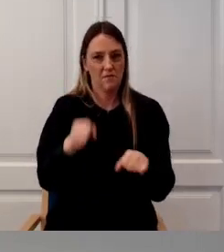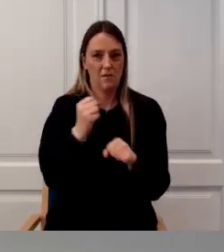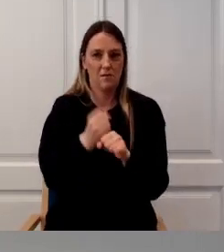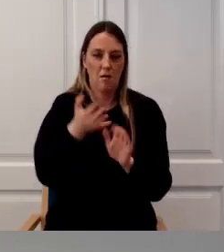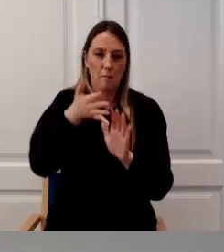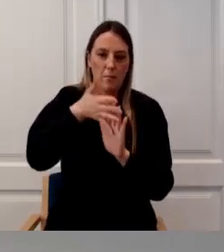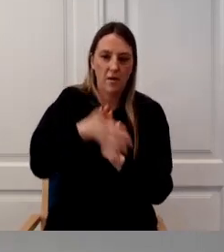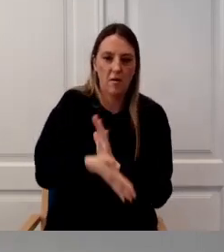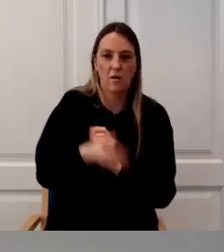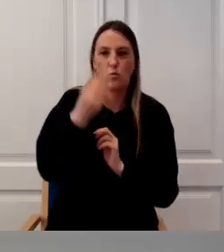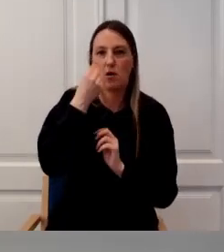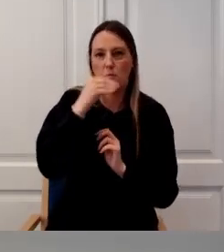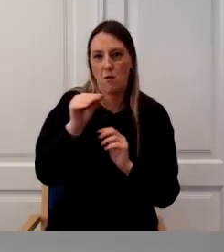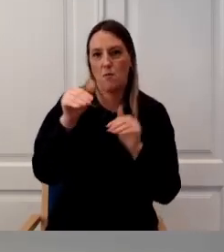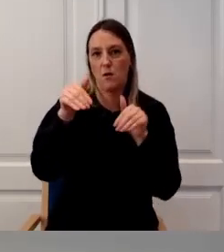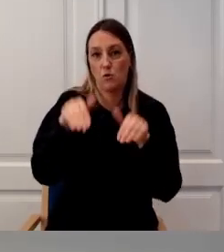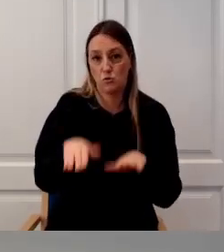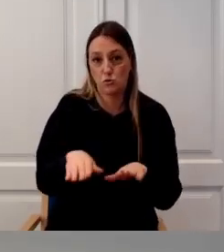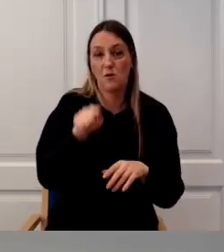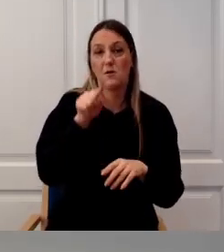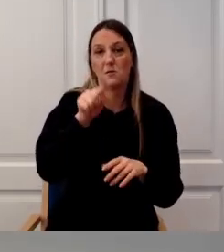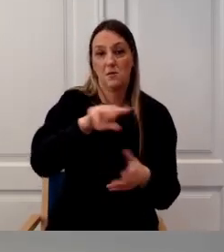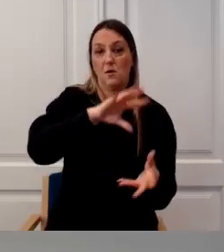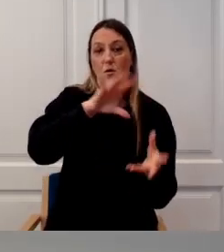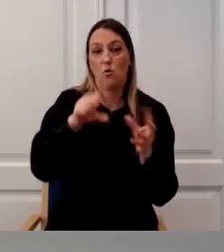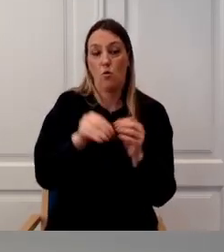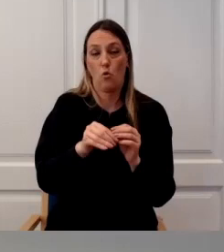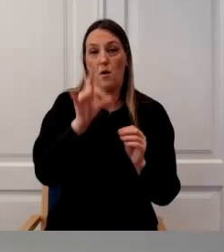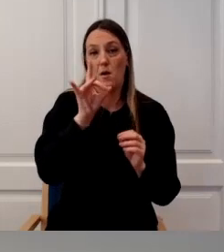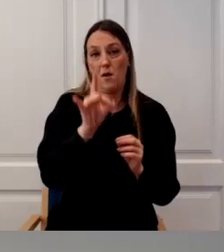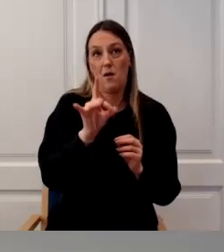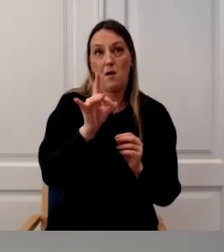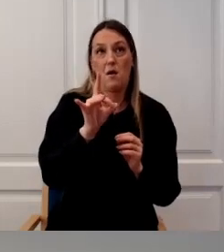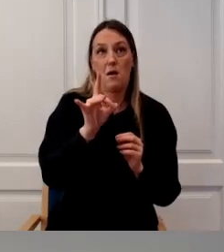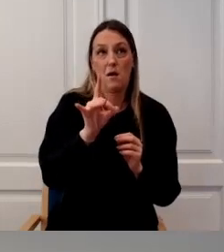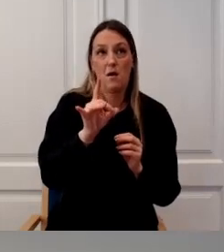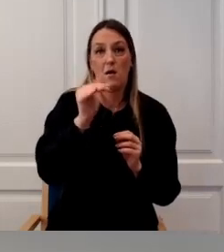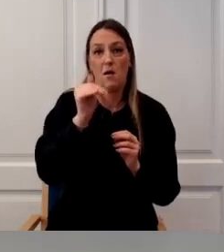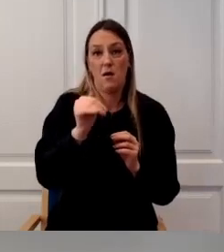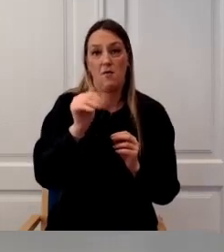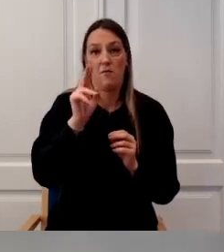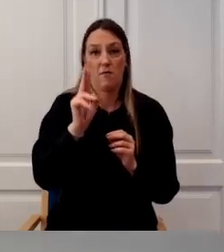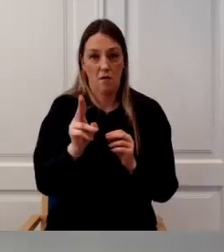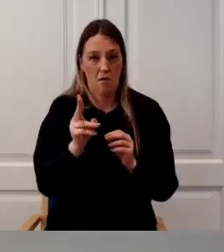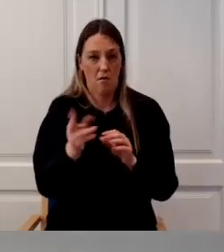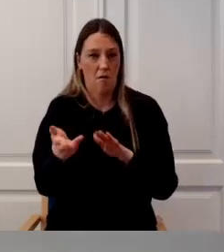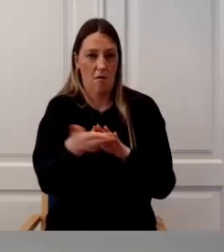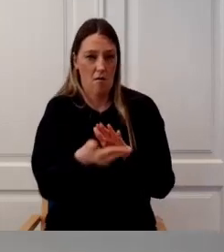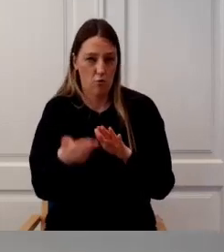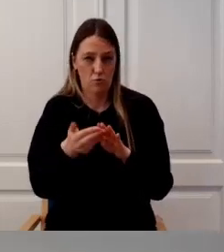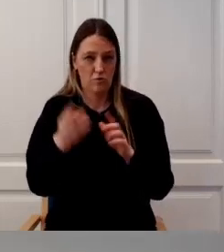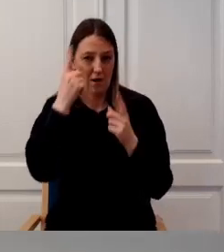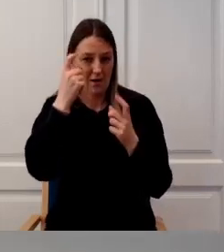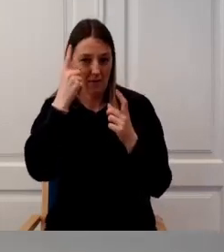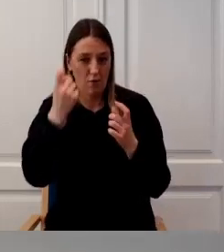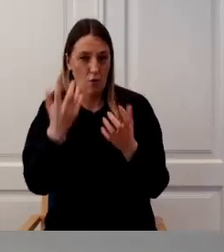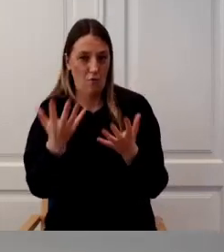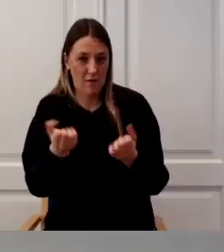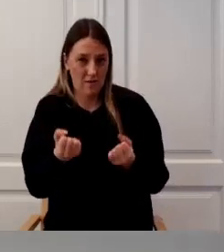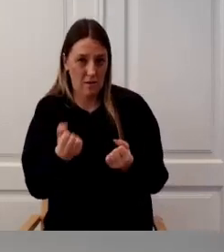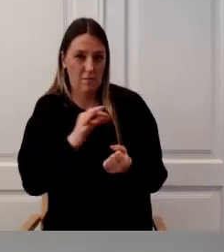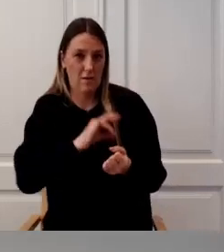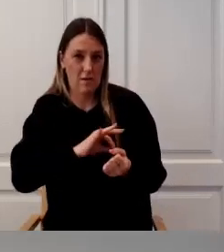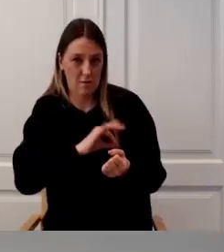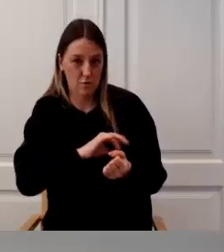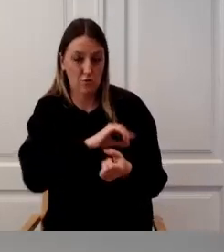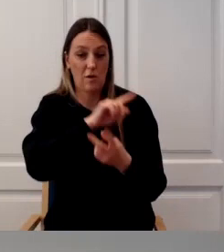otsuseid. See on siis kood nimetusega RFK põhise hindamisi infokasutuse võtmine. Ja teine on see, et me loome siis ka